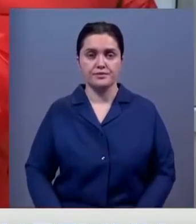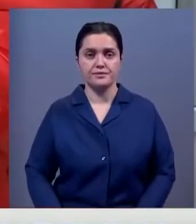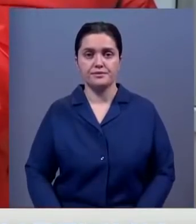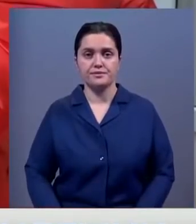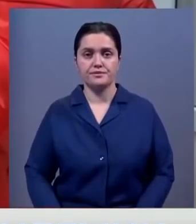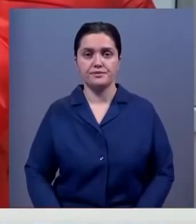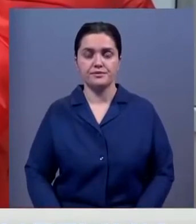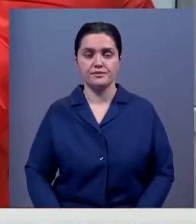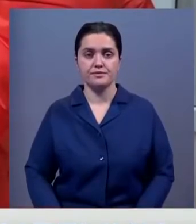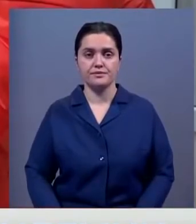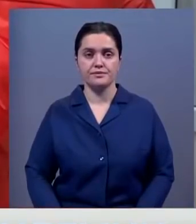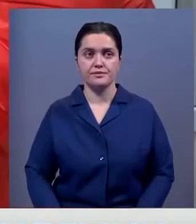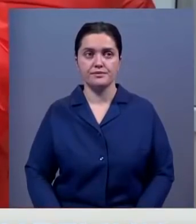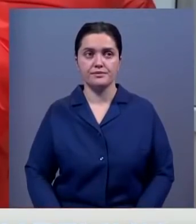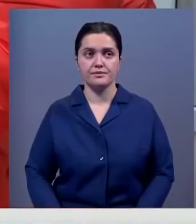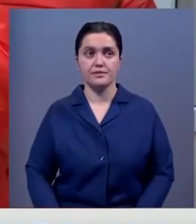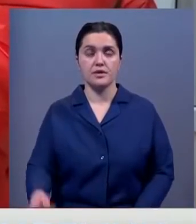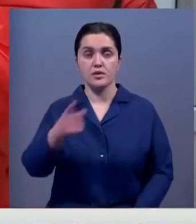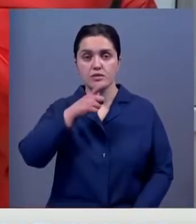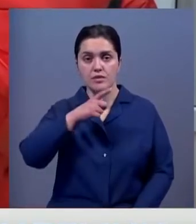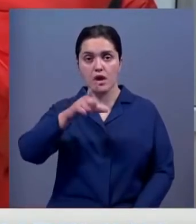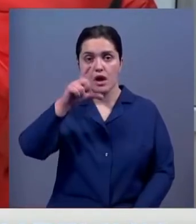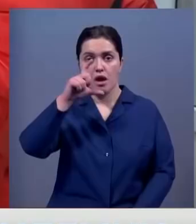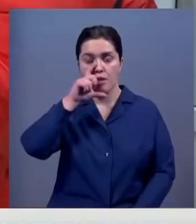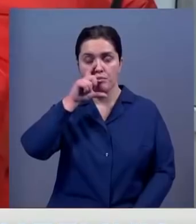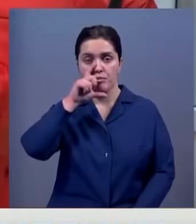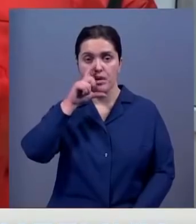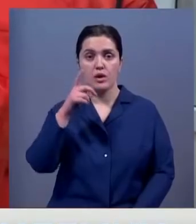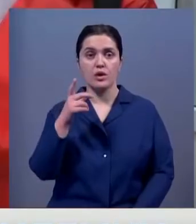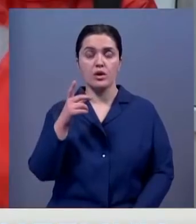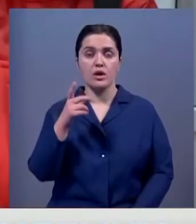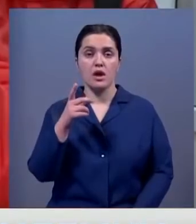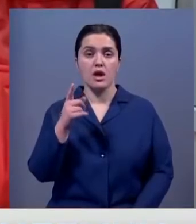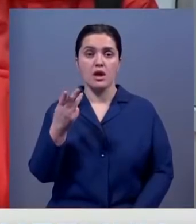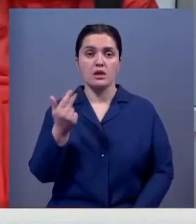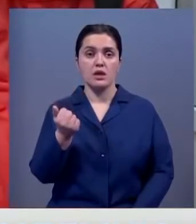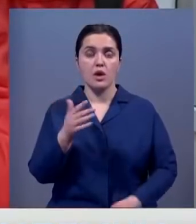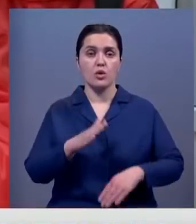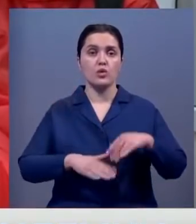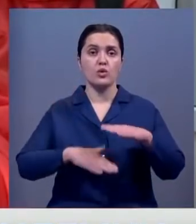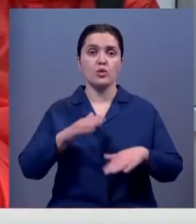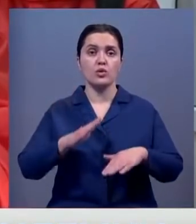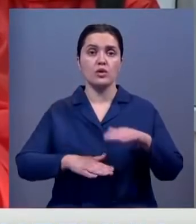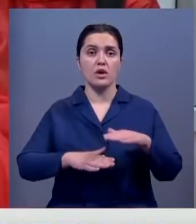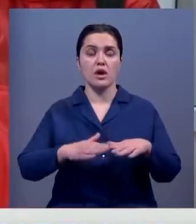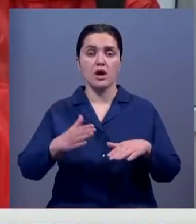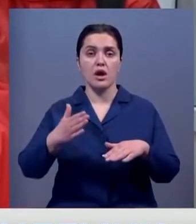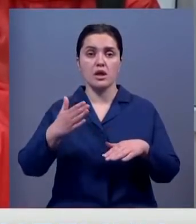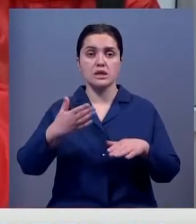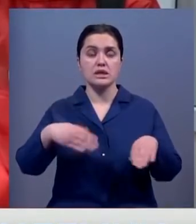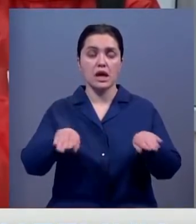снизу эту маску на весь подбородок, тем самым поправляете. У вас получается вся маска закрыта.